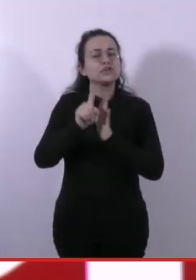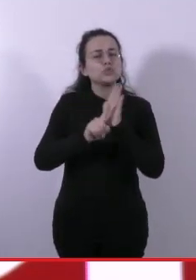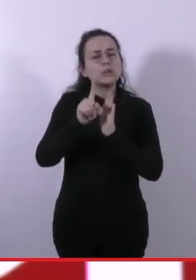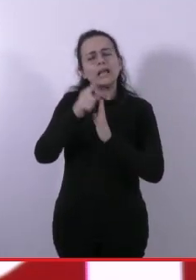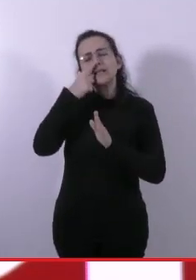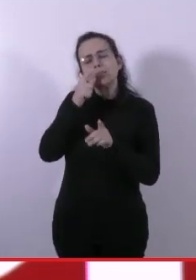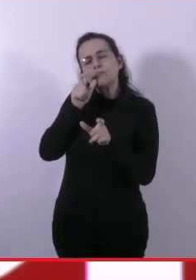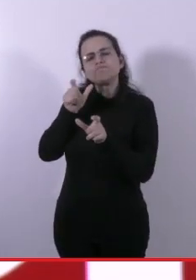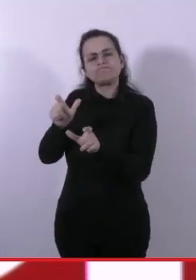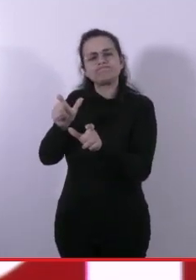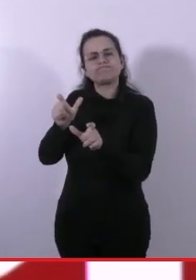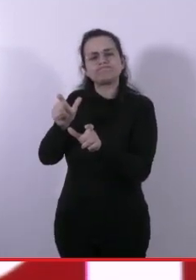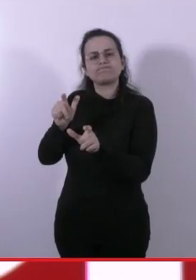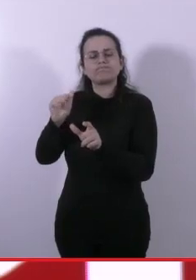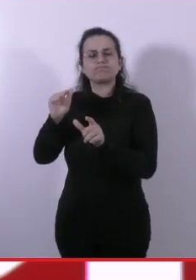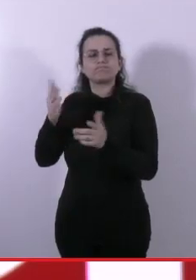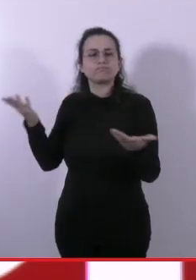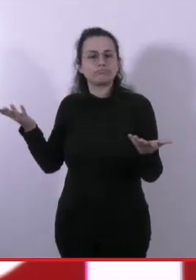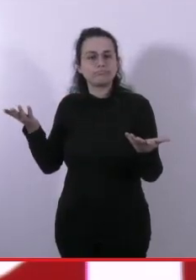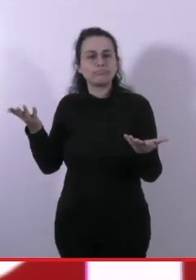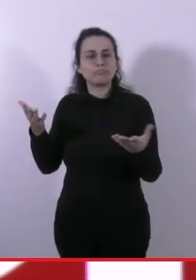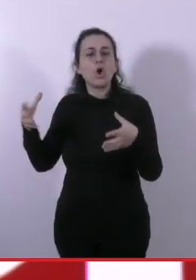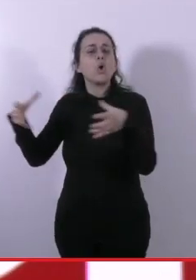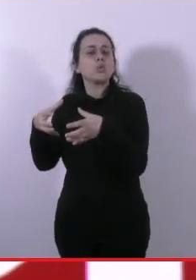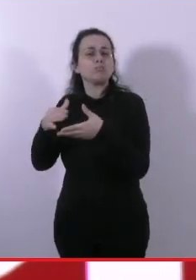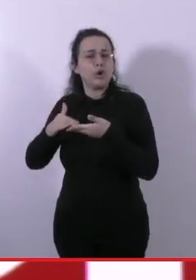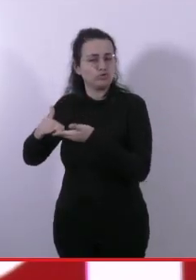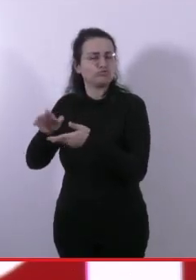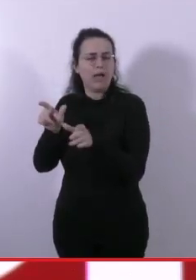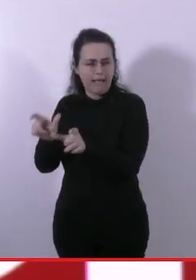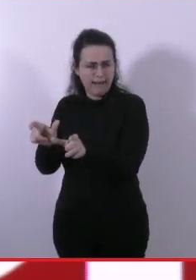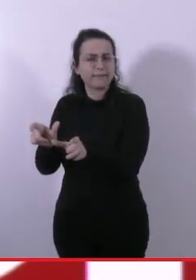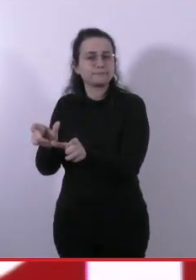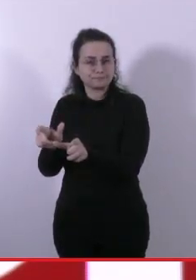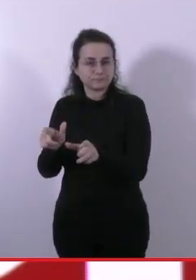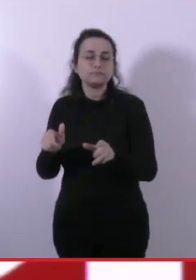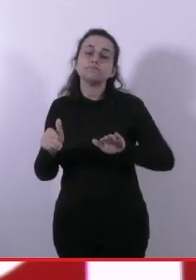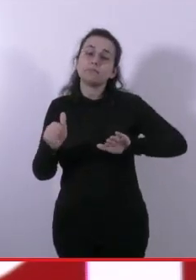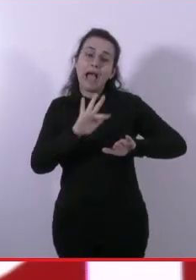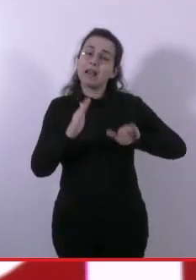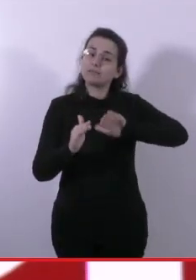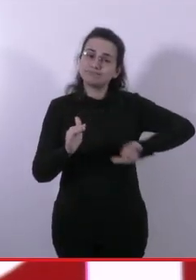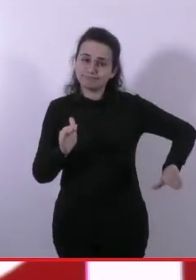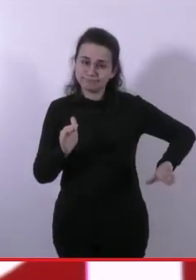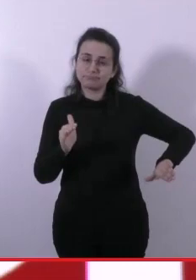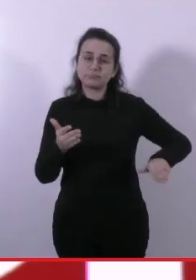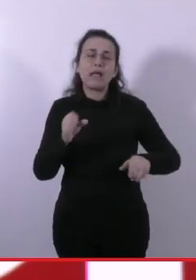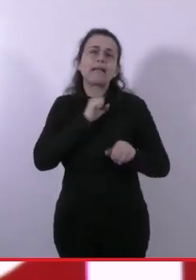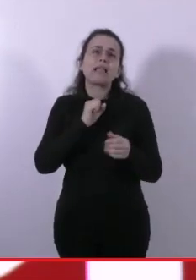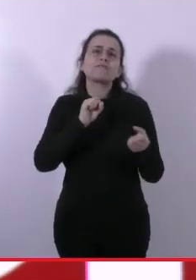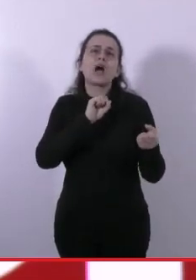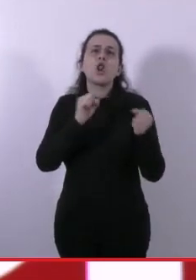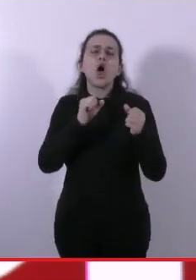sociale, anche questo contro la parte più debole della popolazione. Noi si pensava la lotta di classe fosse una parola desgueta,